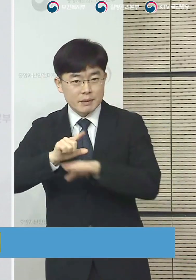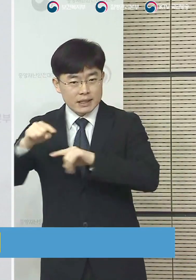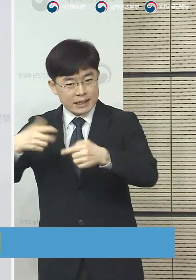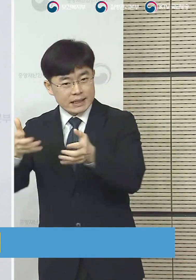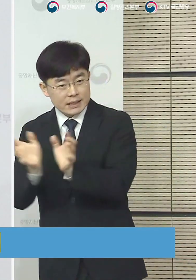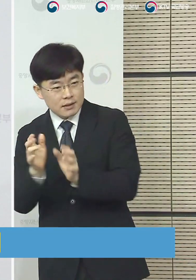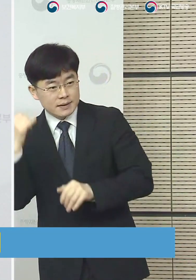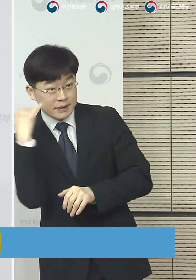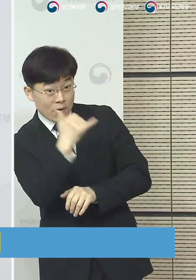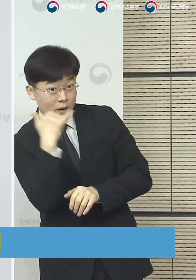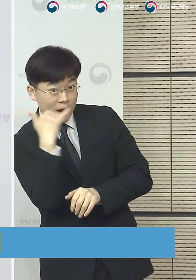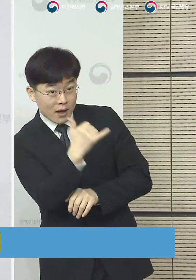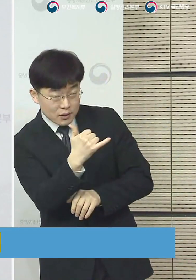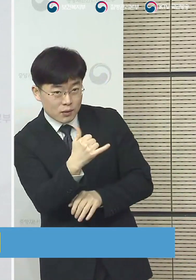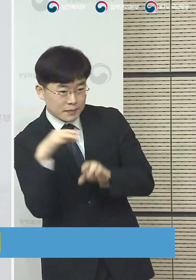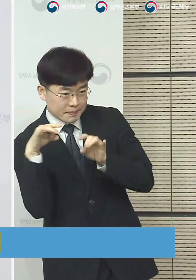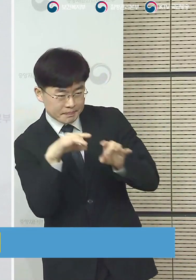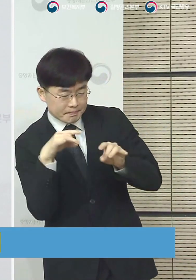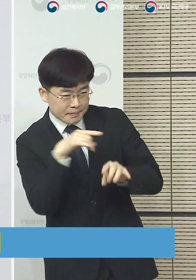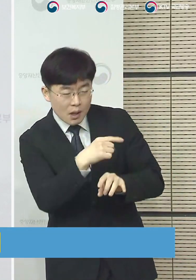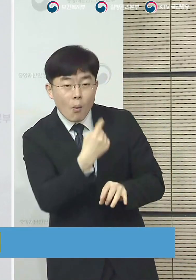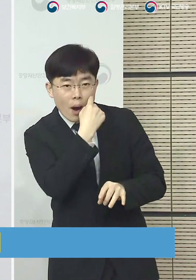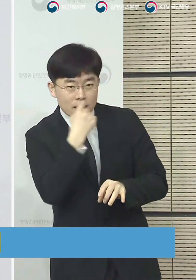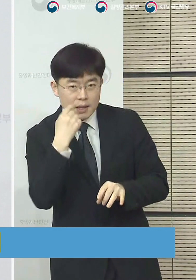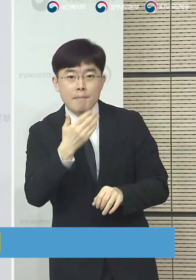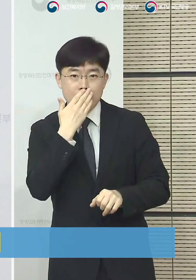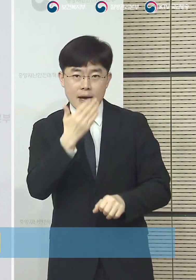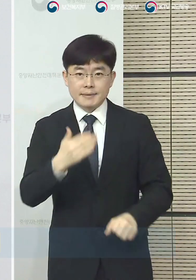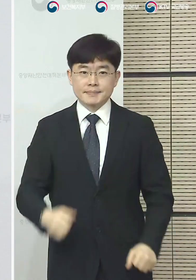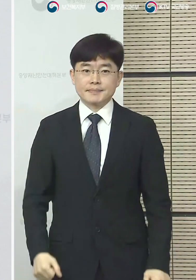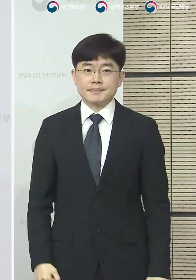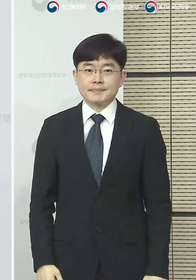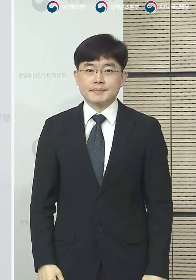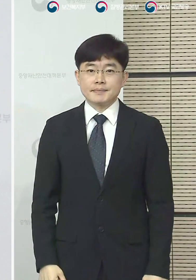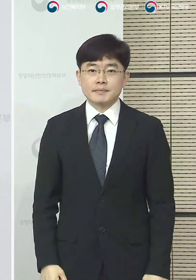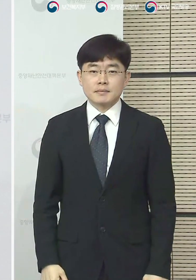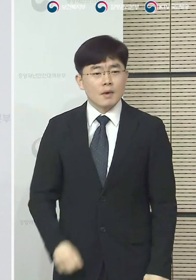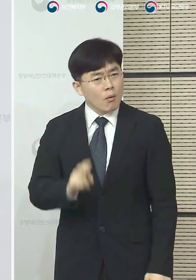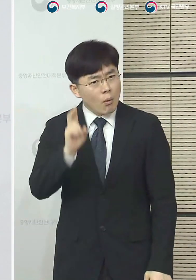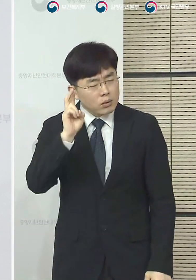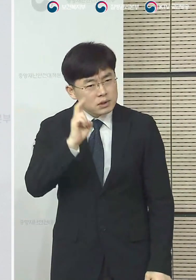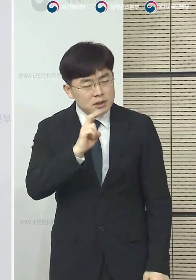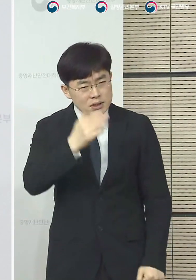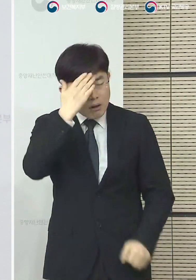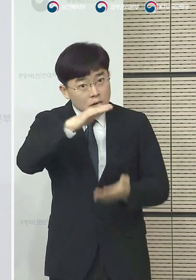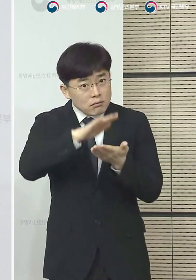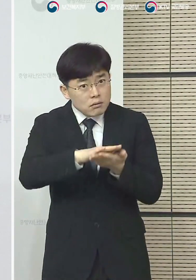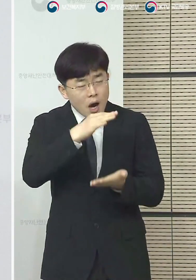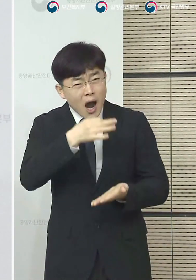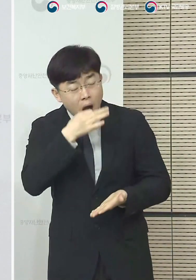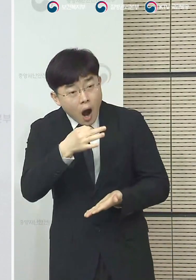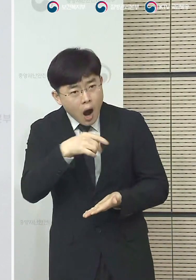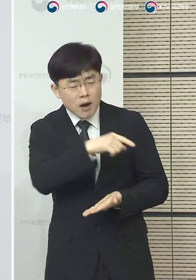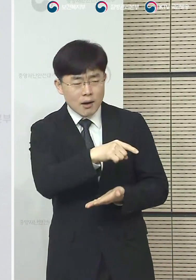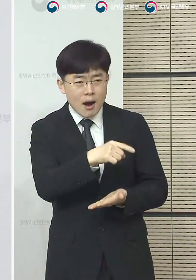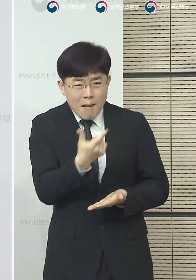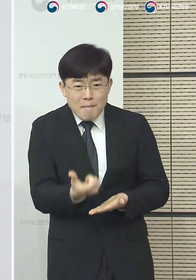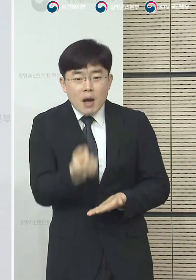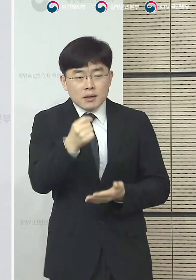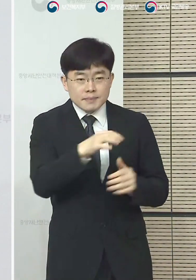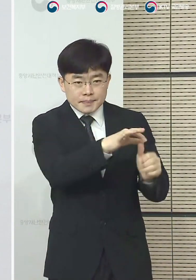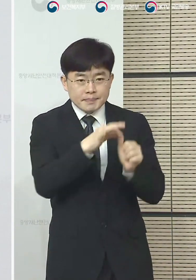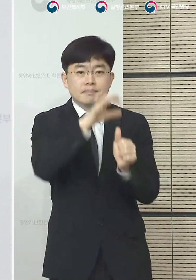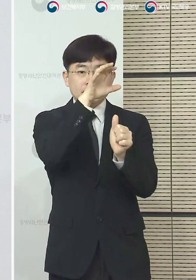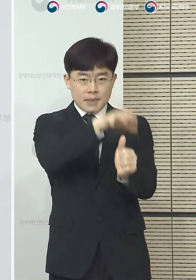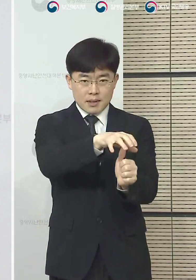2주간 이분들을 관리를 하는 조치를 취하게 됩니다. 그 과정에서 증상 여부가 발생을 하면 즉각적으로 격리